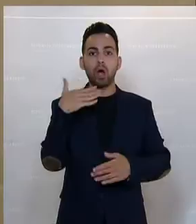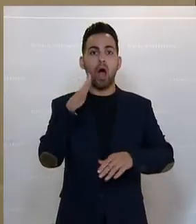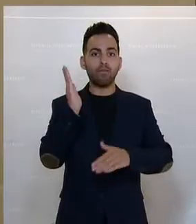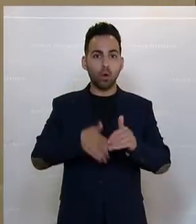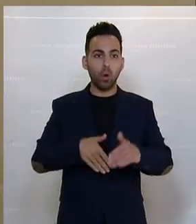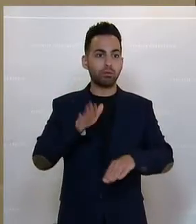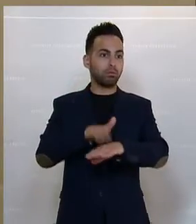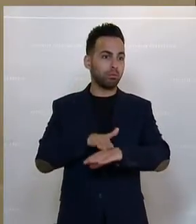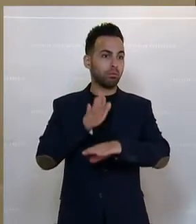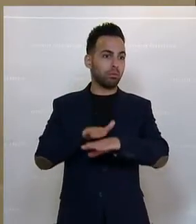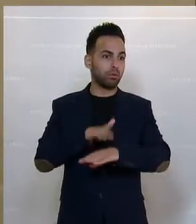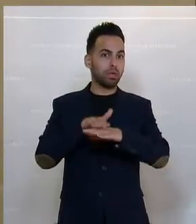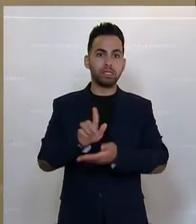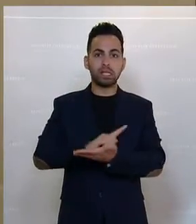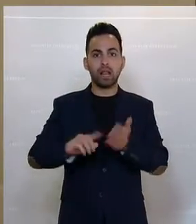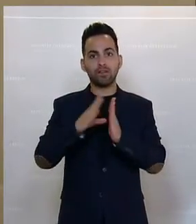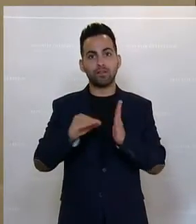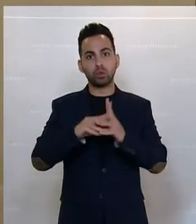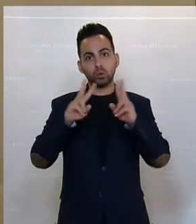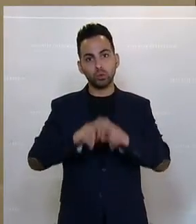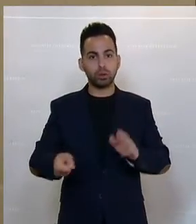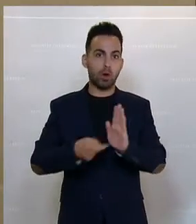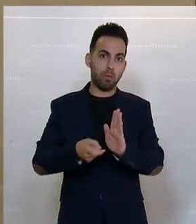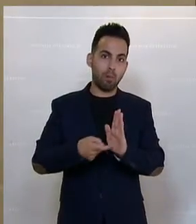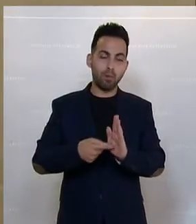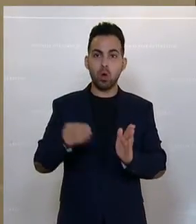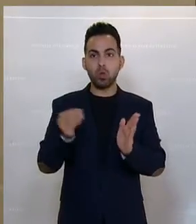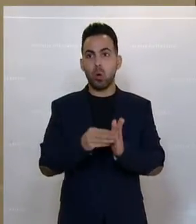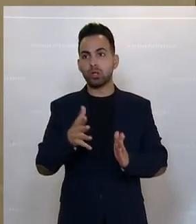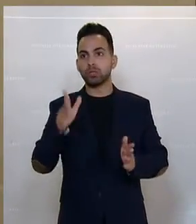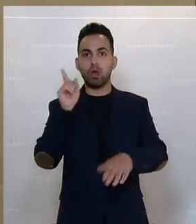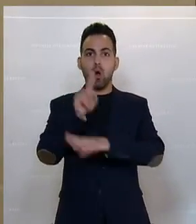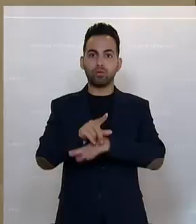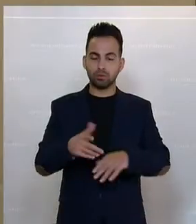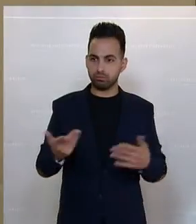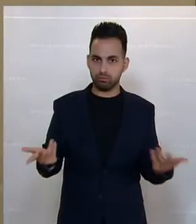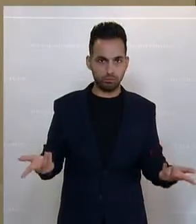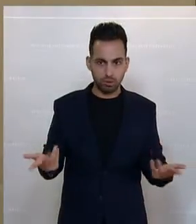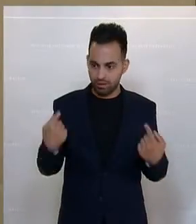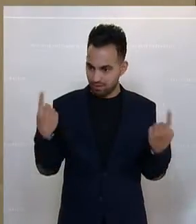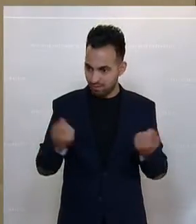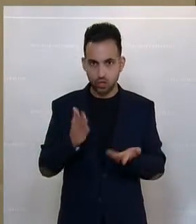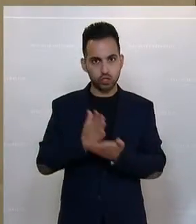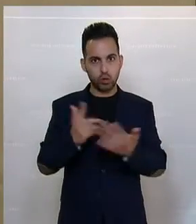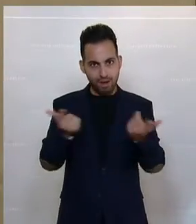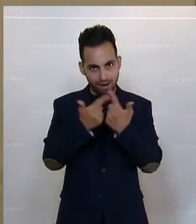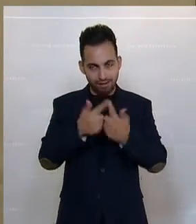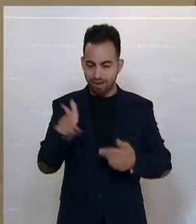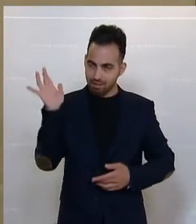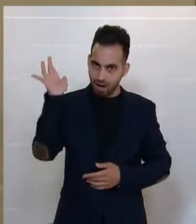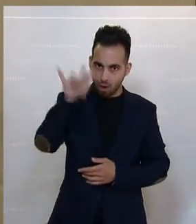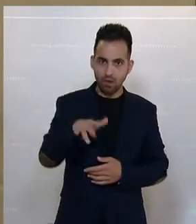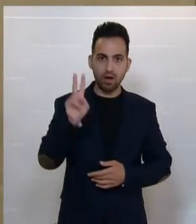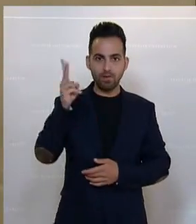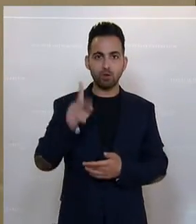ständig vorzuhalten, dass die Zeitverwendungsstudie noch nicht beauftragt worden ist. Wir haben euch erklärt, warum